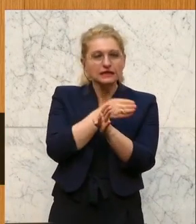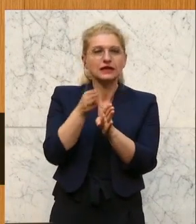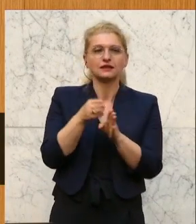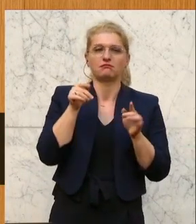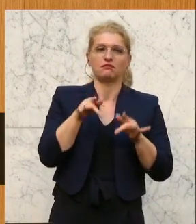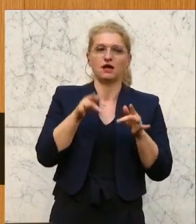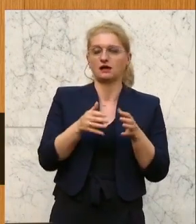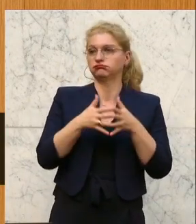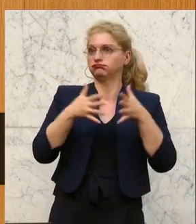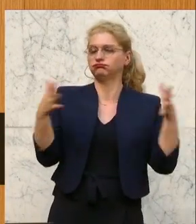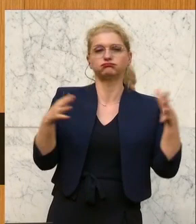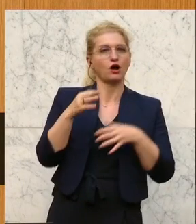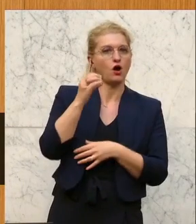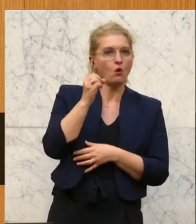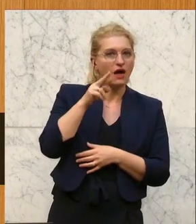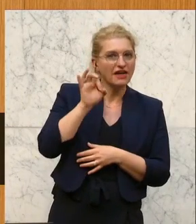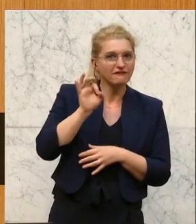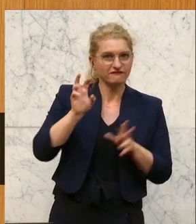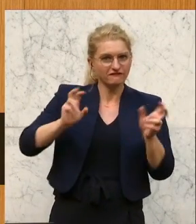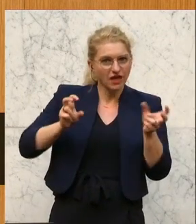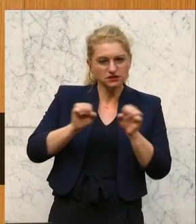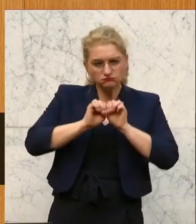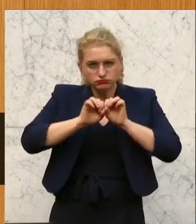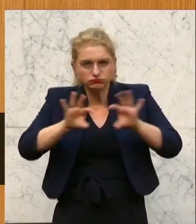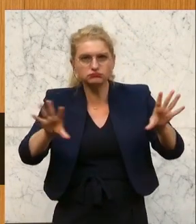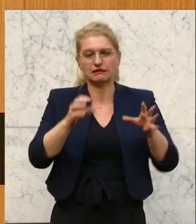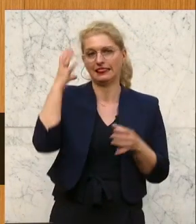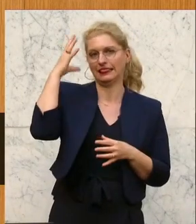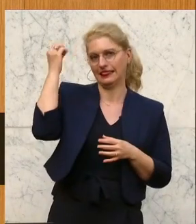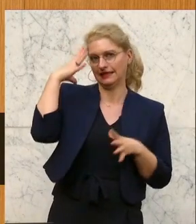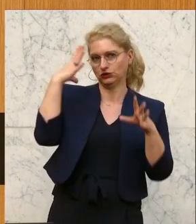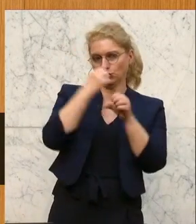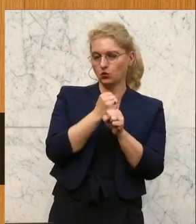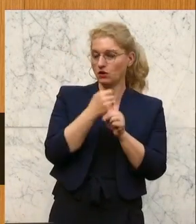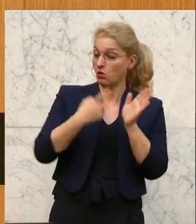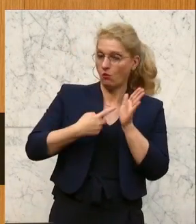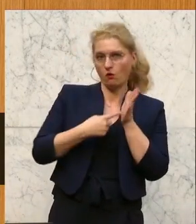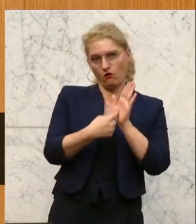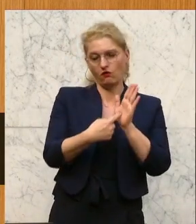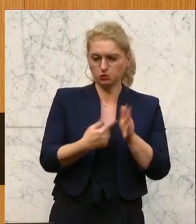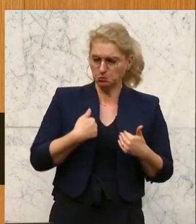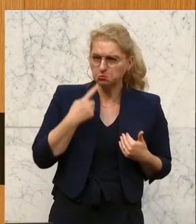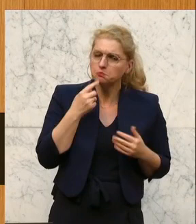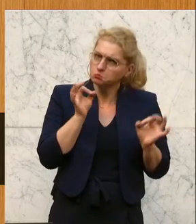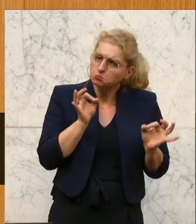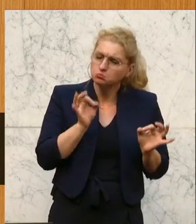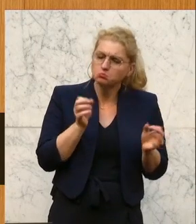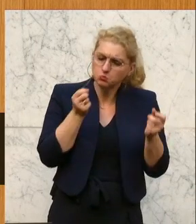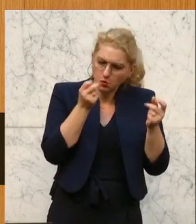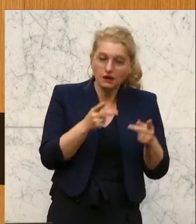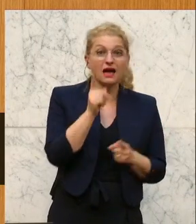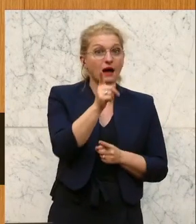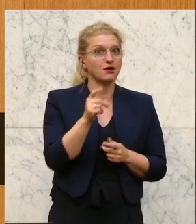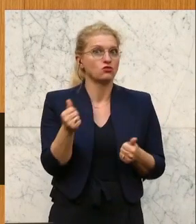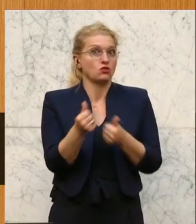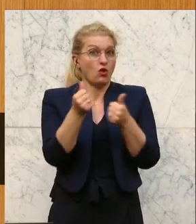Dunkel ganz, ganz großartig auch präsentiert wird. Auch das ist aus meiner Sicht in Ordnung. Aber was ich großartig finde, ist die vielen Menschen,